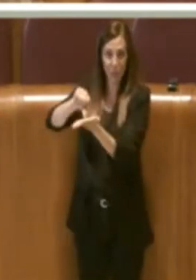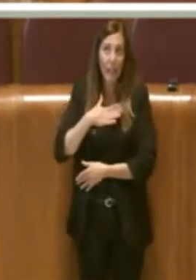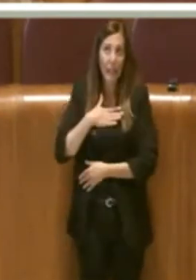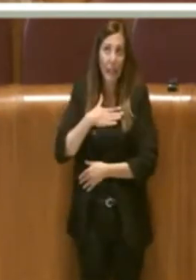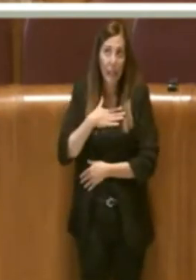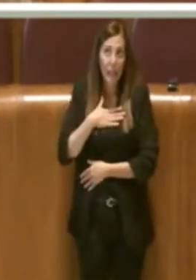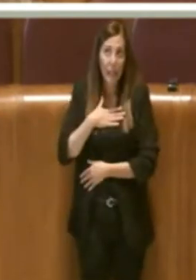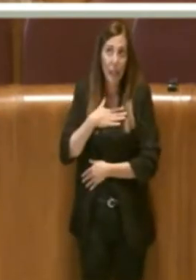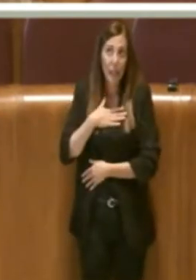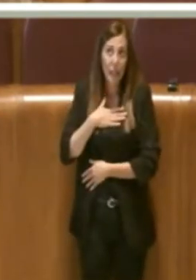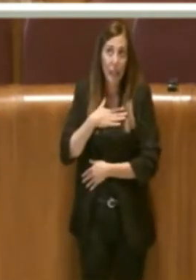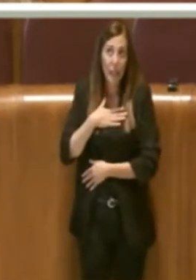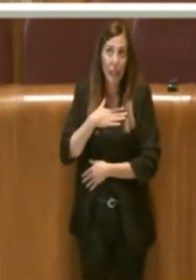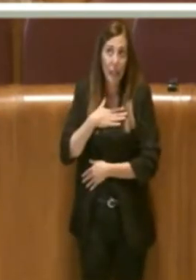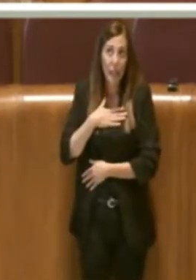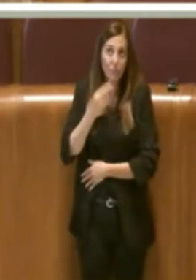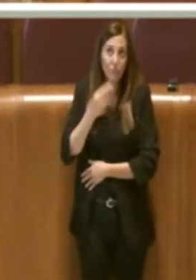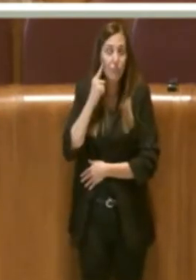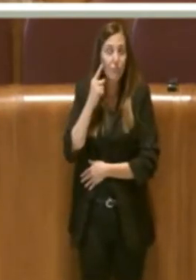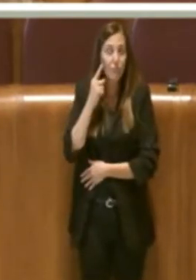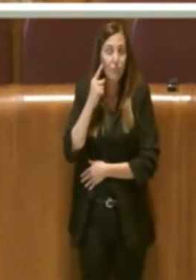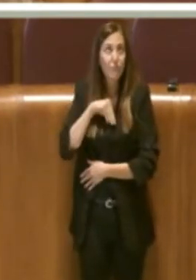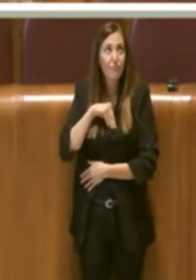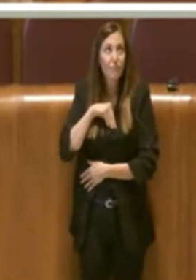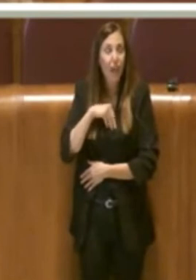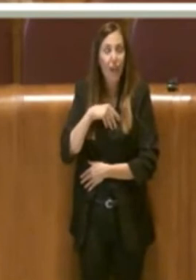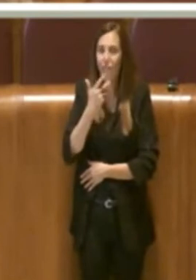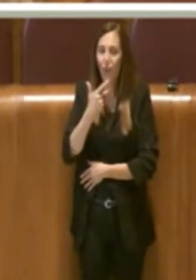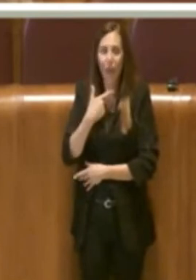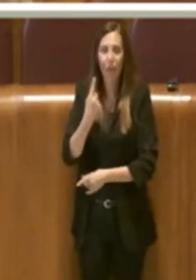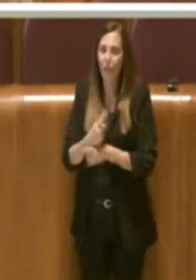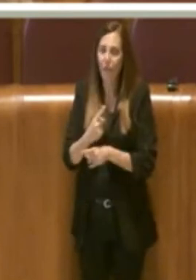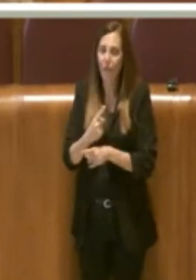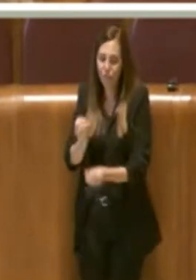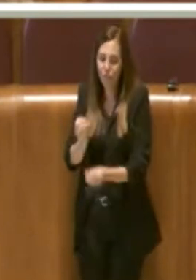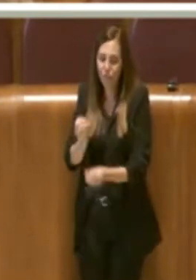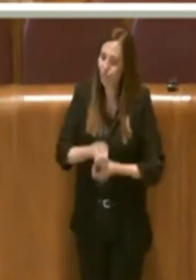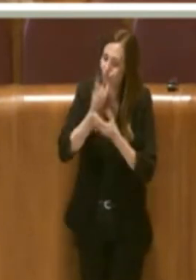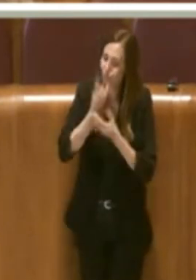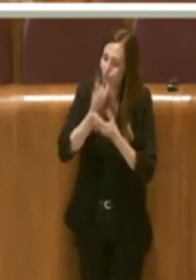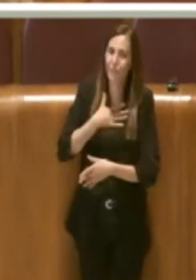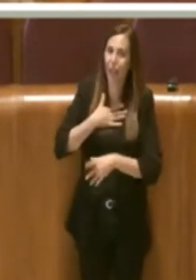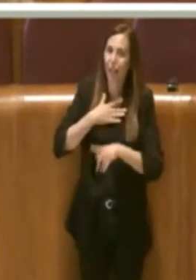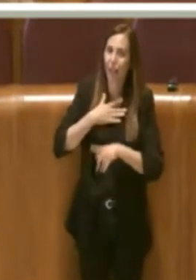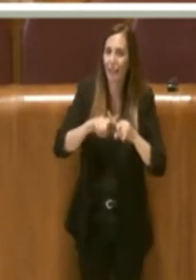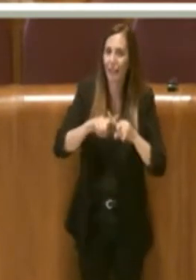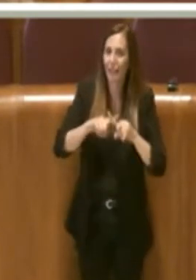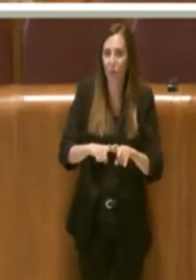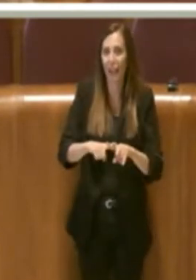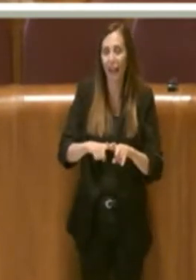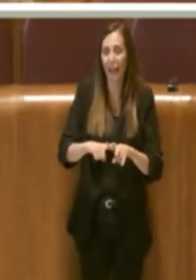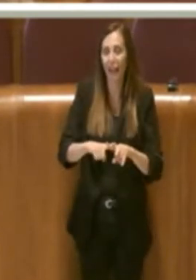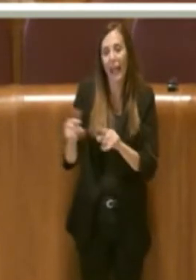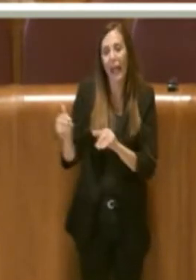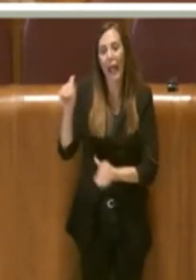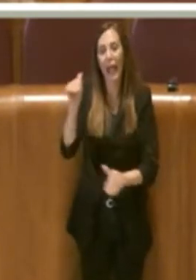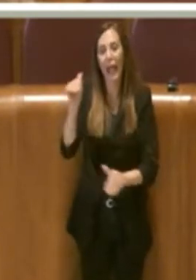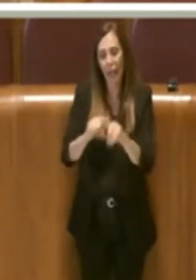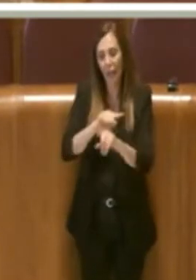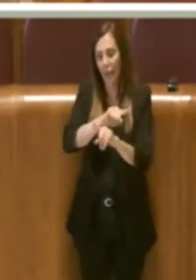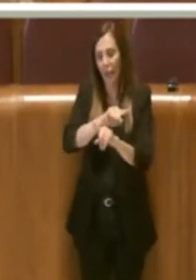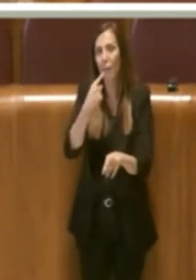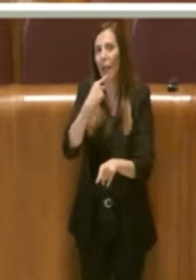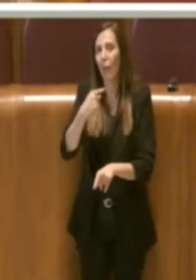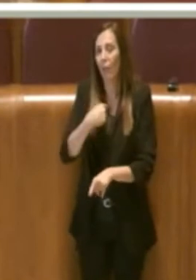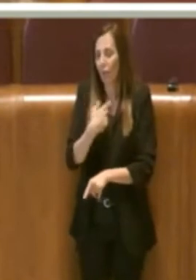ho voluto intervenire però ringrazio tutti e sono stato ringraziato dagli elettori perché ovviamente non si